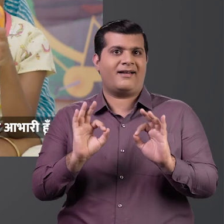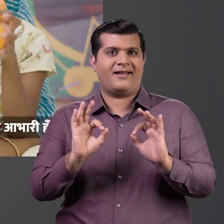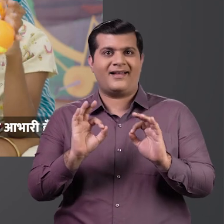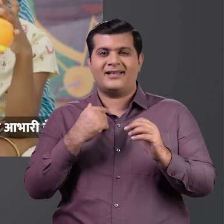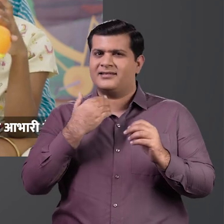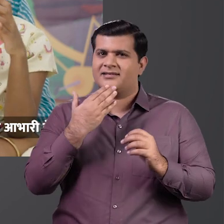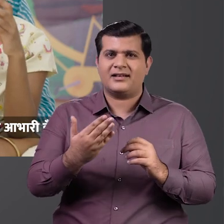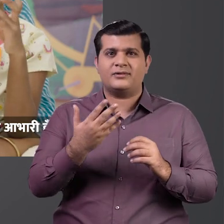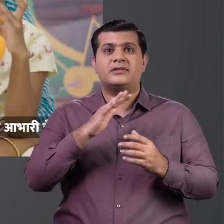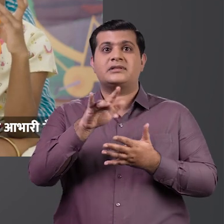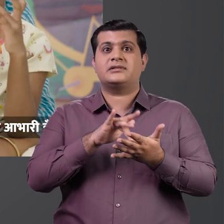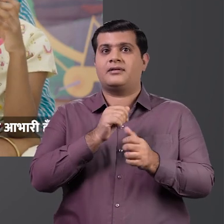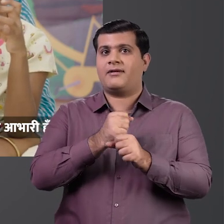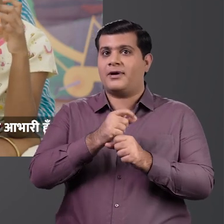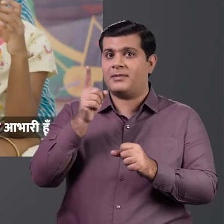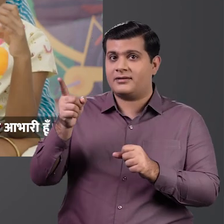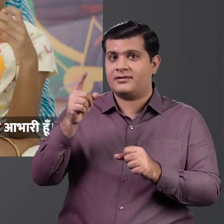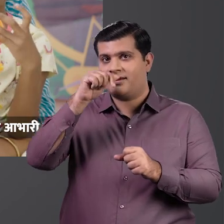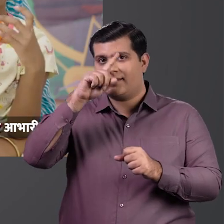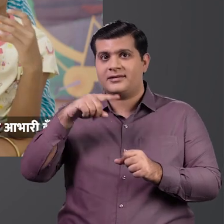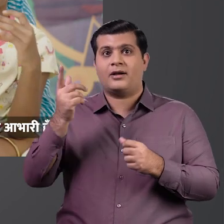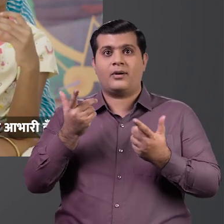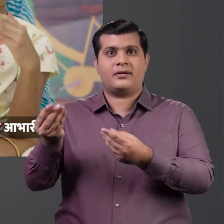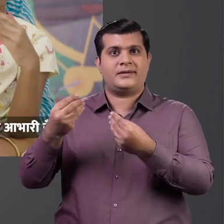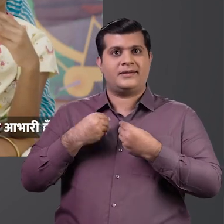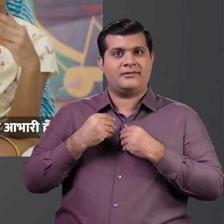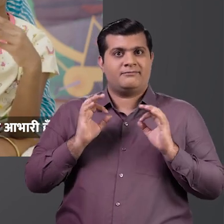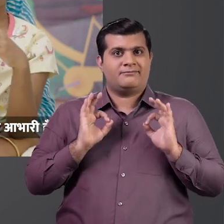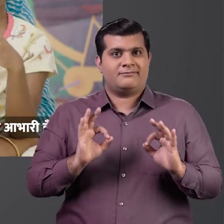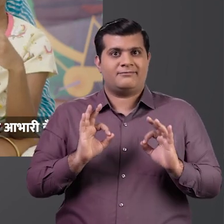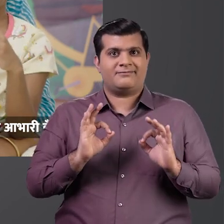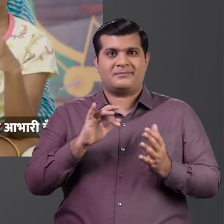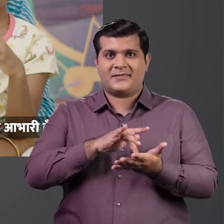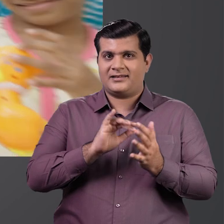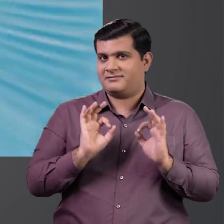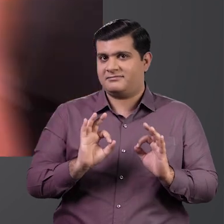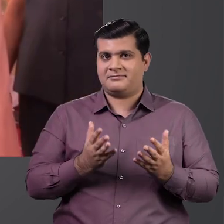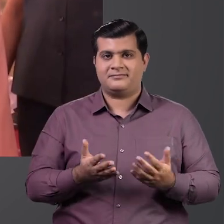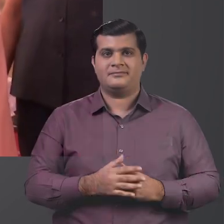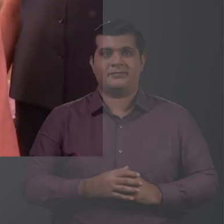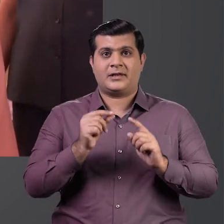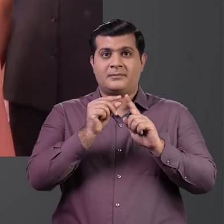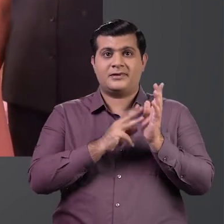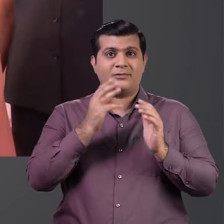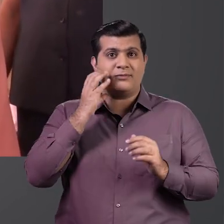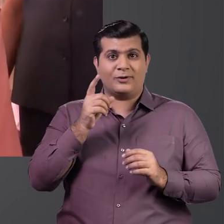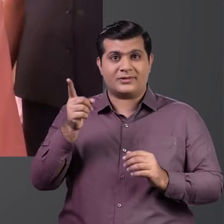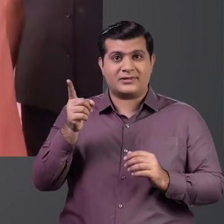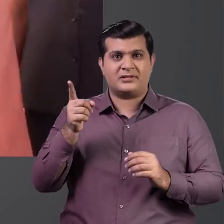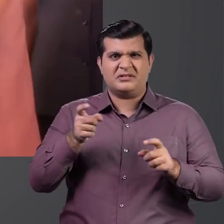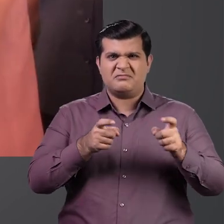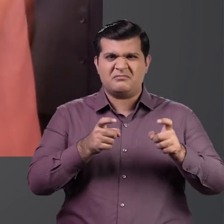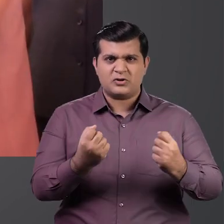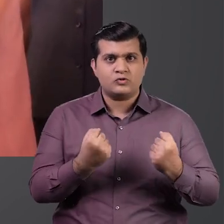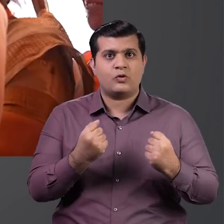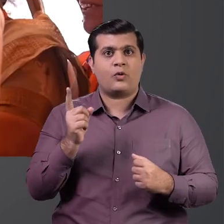Actually I really very thank for the Central Government of India to make these arrangements and this institution प्रधानमंत्री श्री